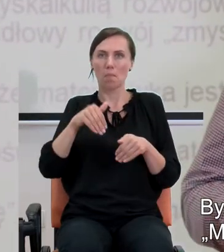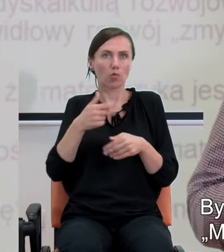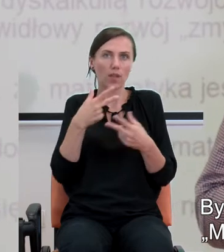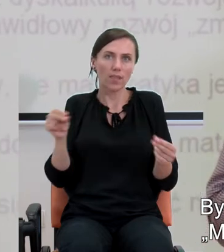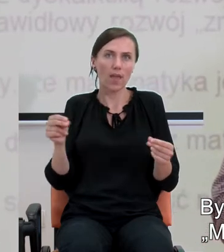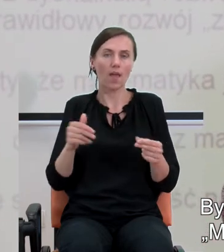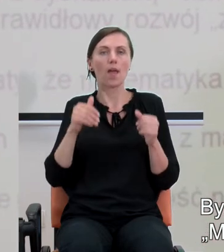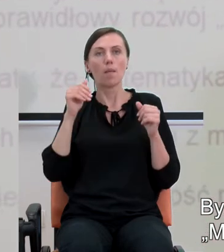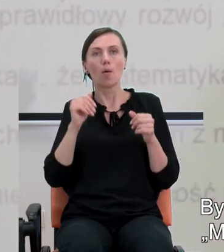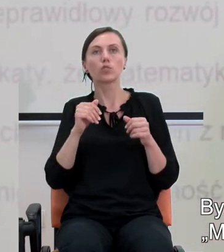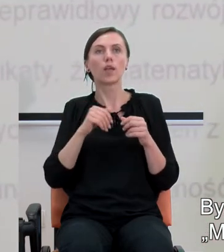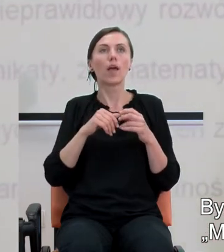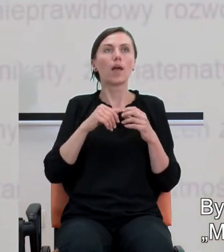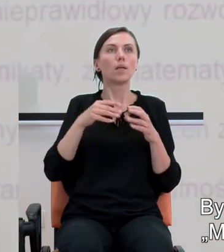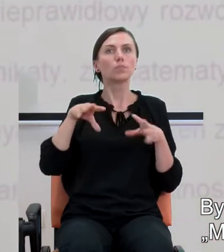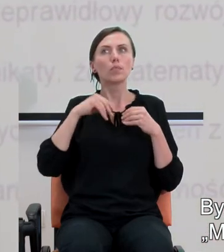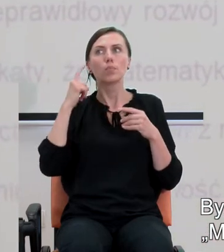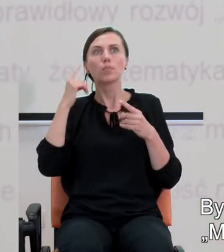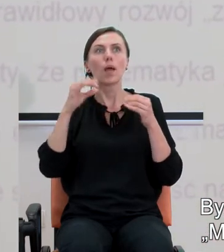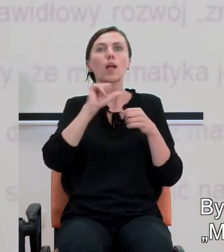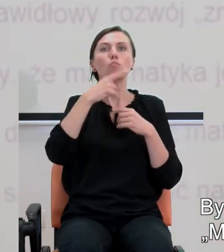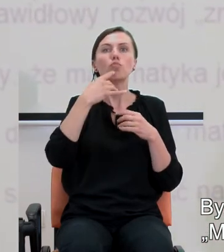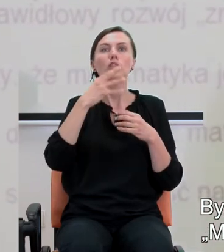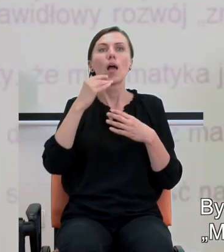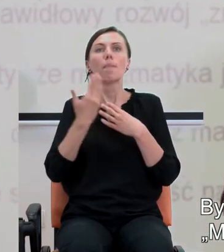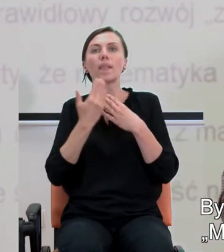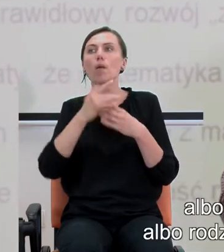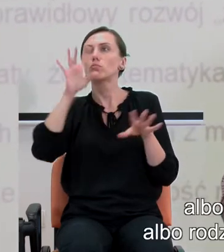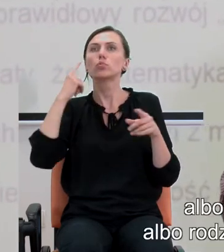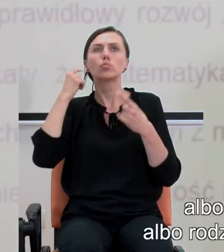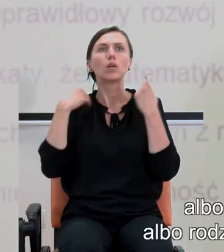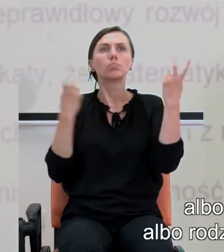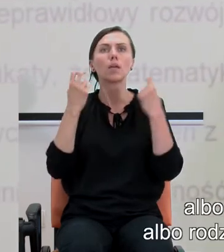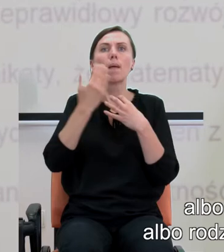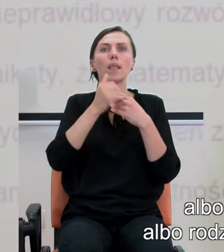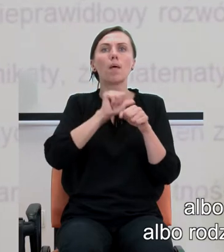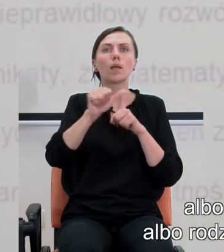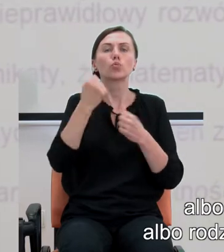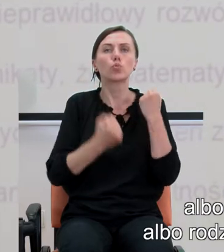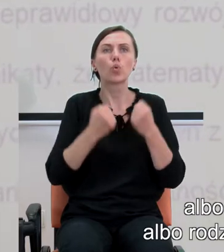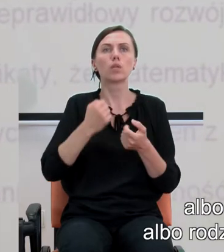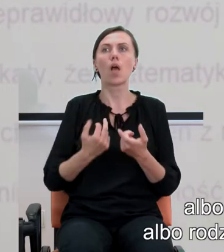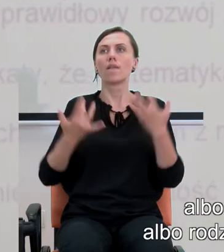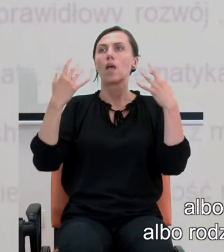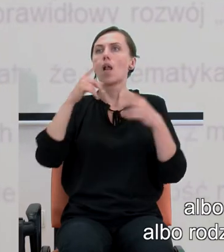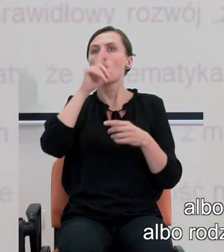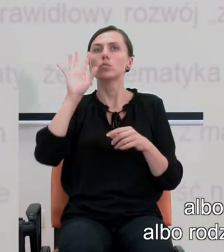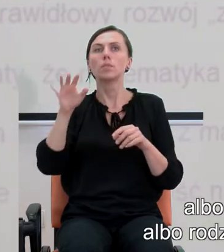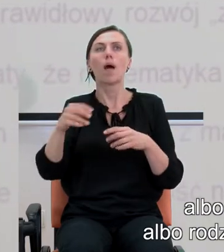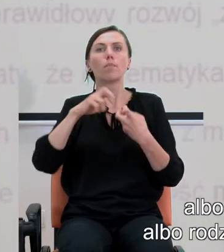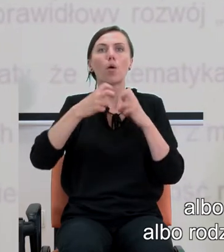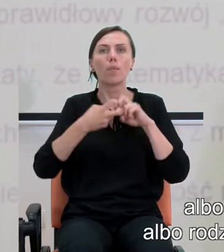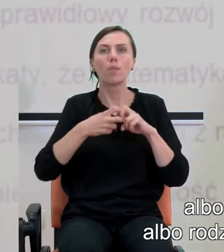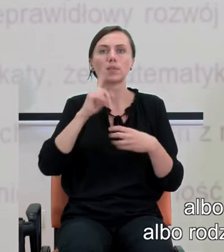podatność na komunikaty typu matematyka jest czymś bardzo trudnym, albo wiele osób ma kłopoty z matematyką, albo